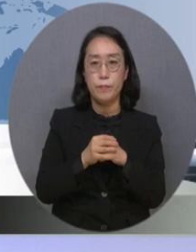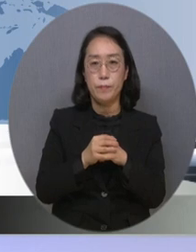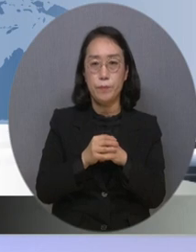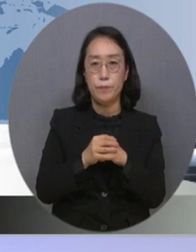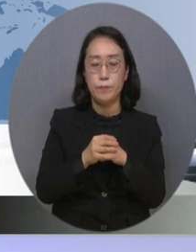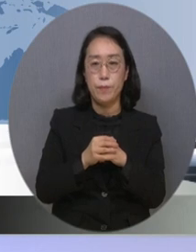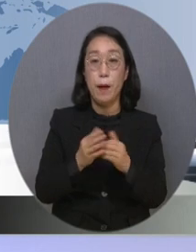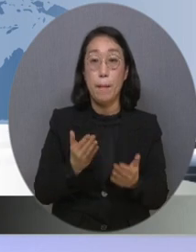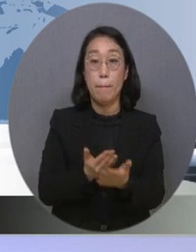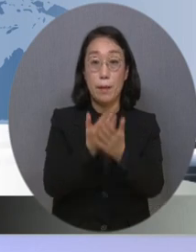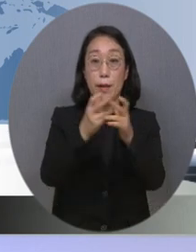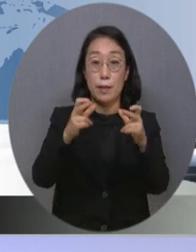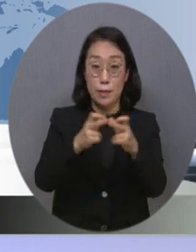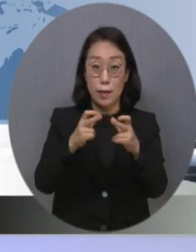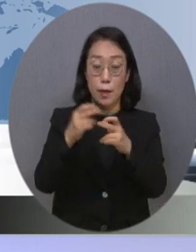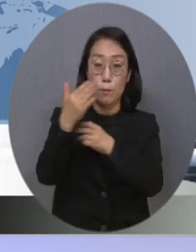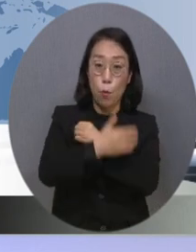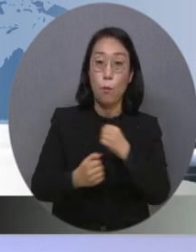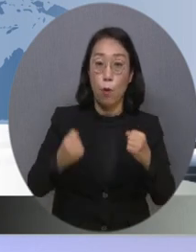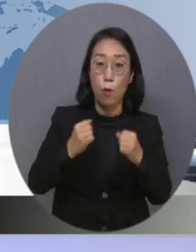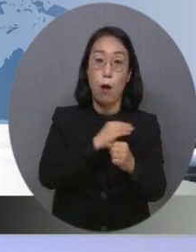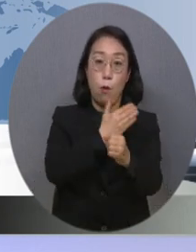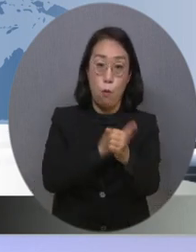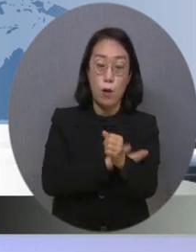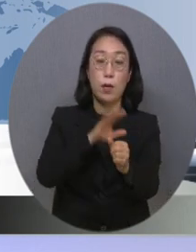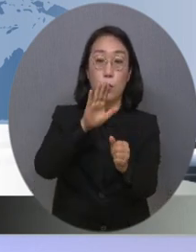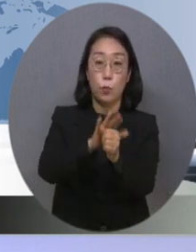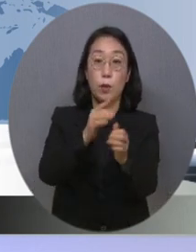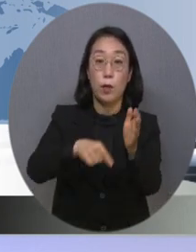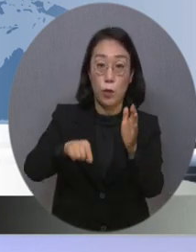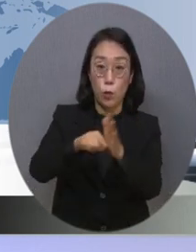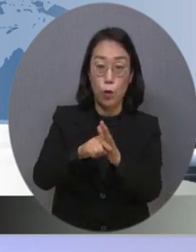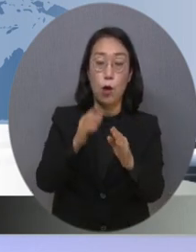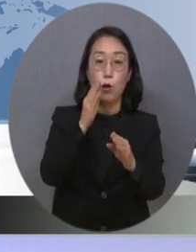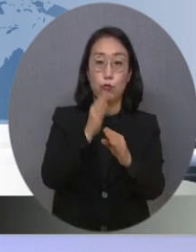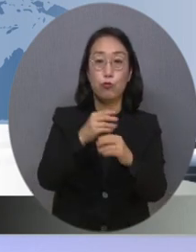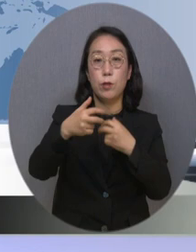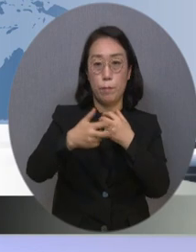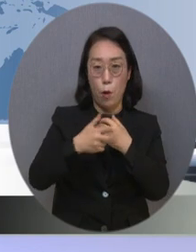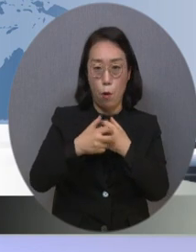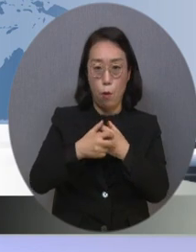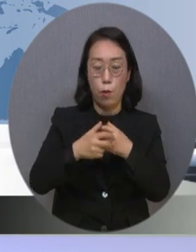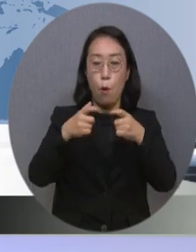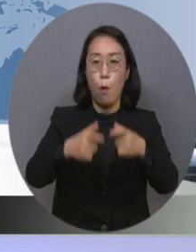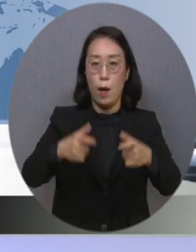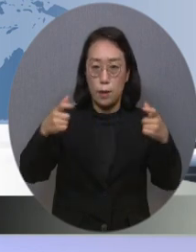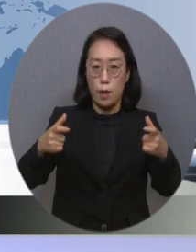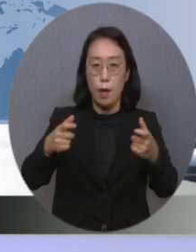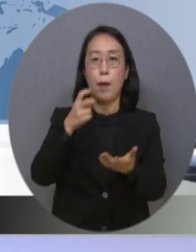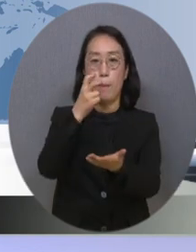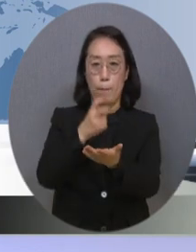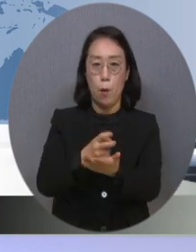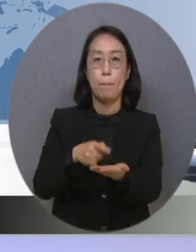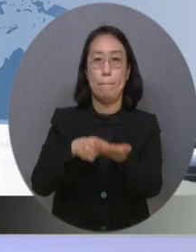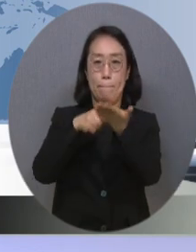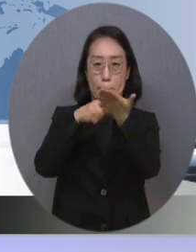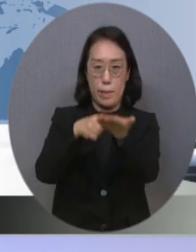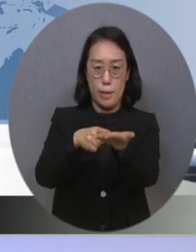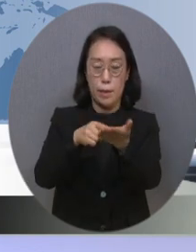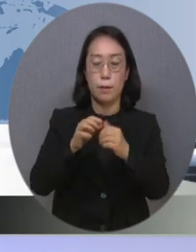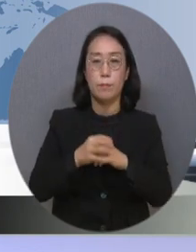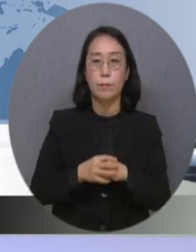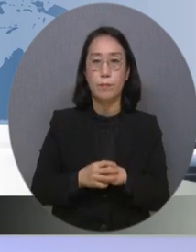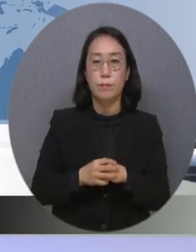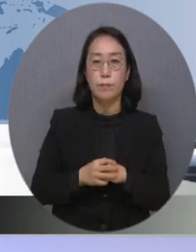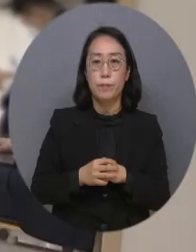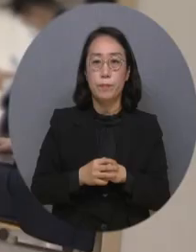발달장애인의 건강권을 보장하기 위해 거점병원을 확대하는 개정안이 발의됐습니다. 보도에 박성용 기자입니다.